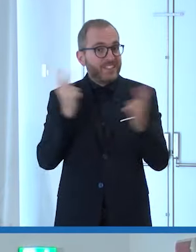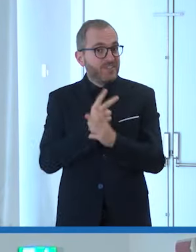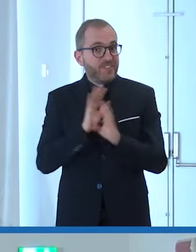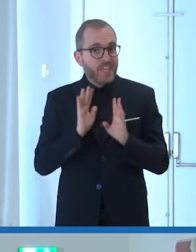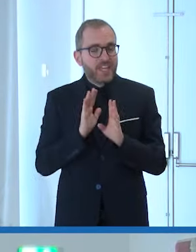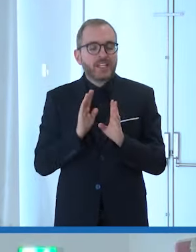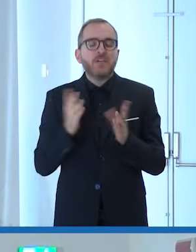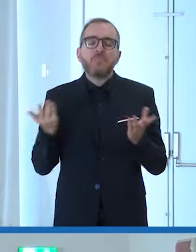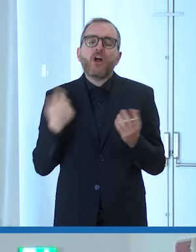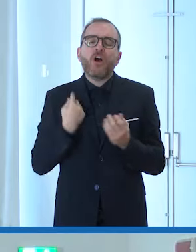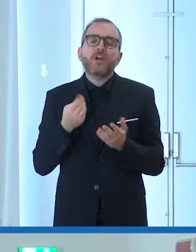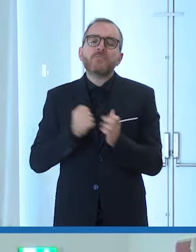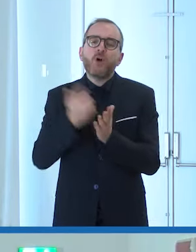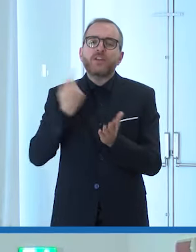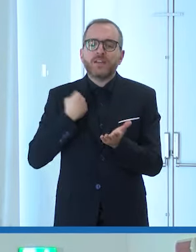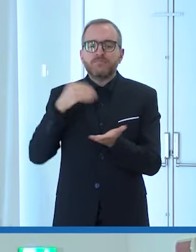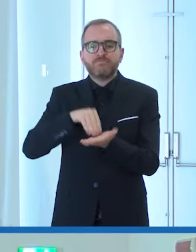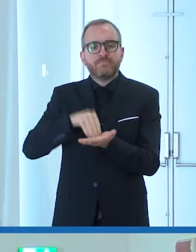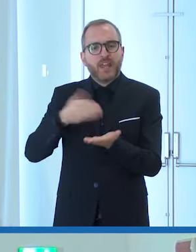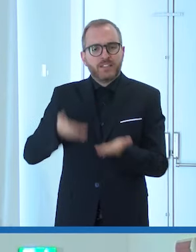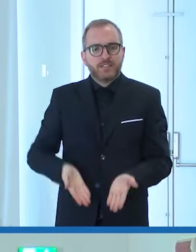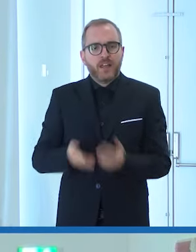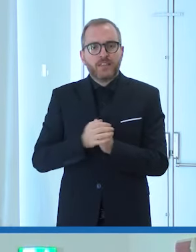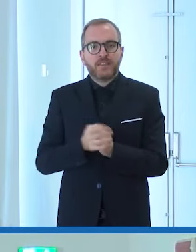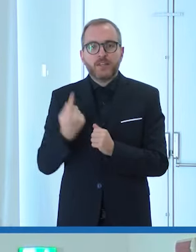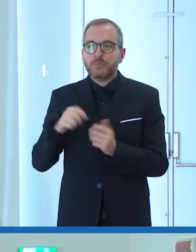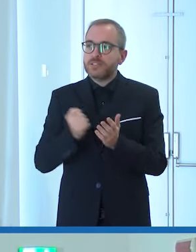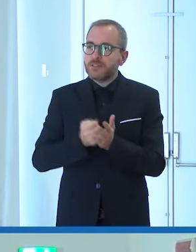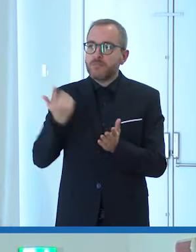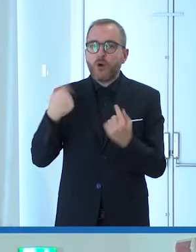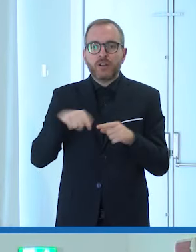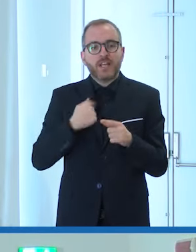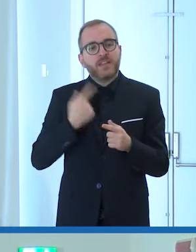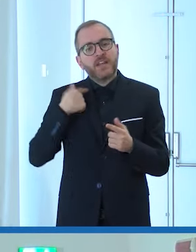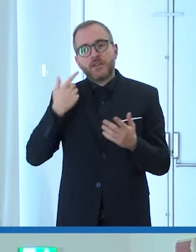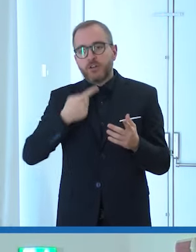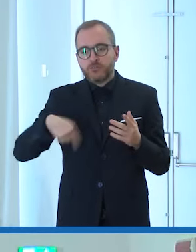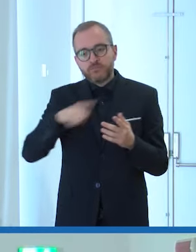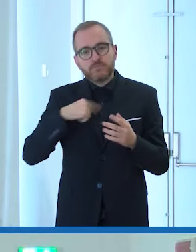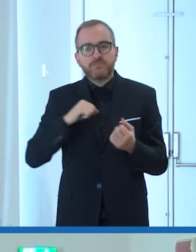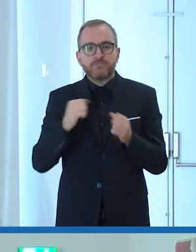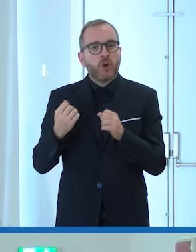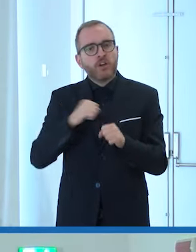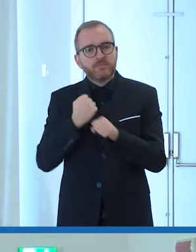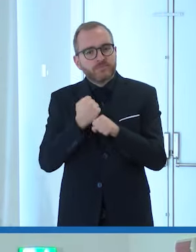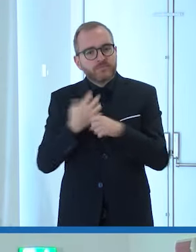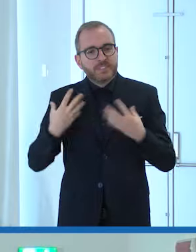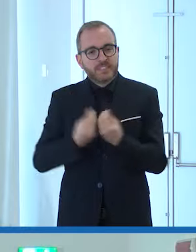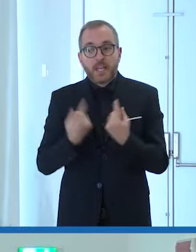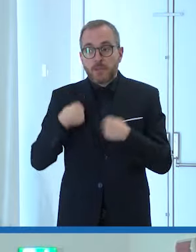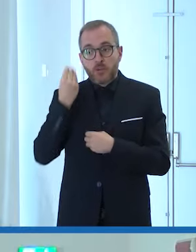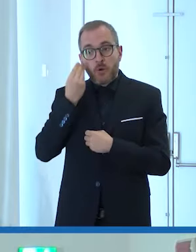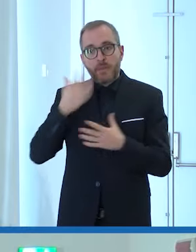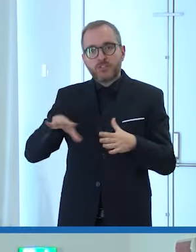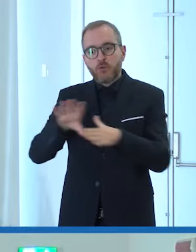l'importante è esserci l'importante è comunque dare il meglio di noi stessi e su questo io penso che la squadra